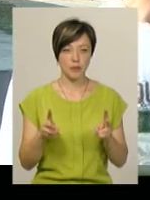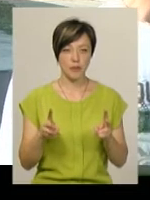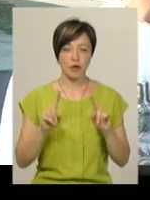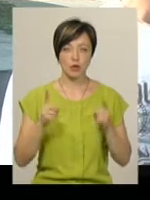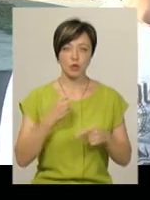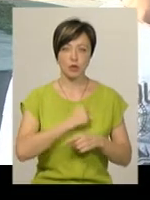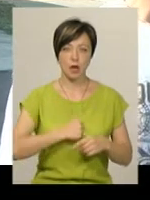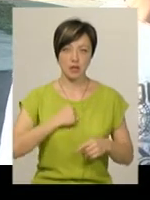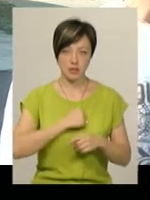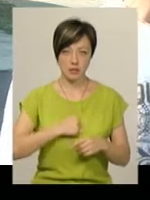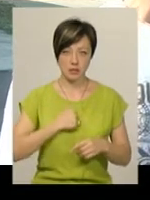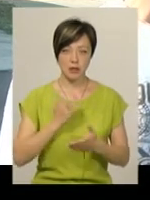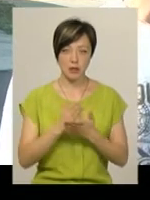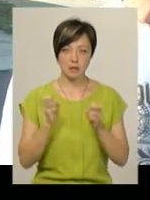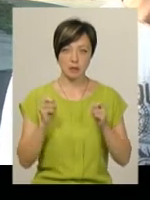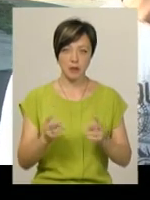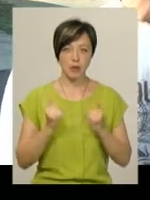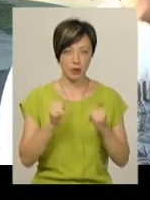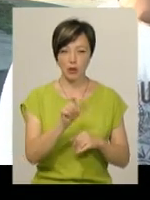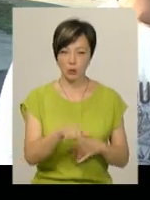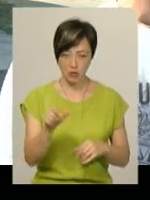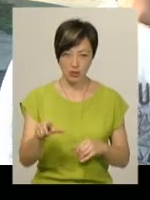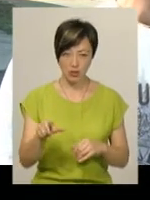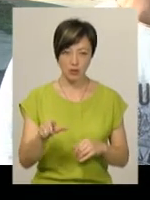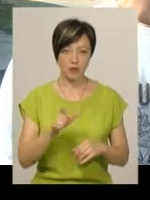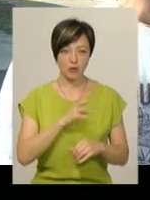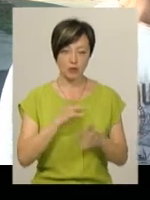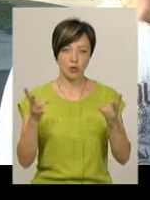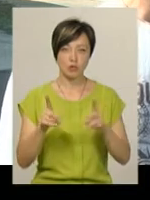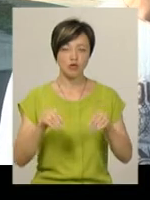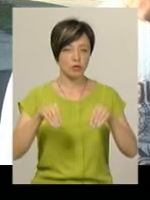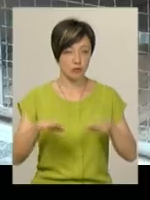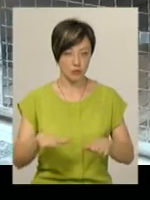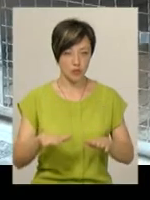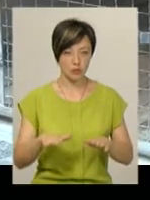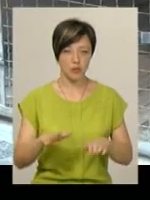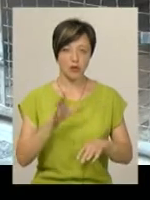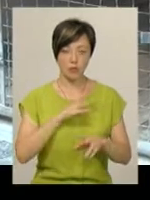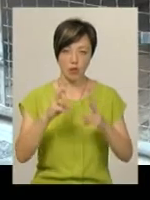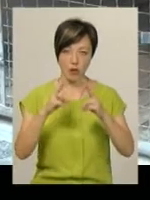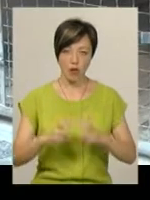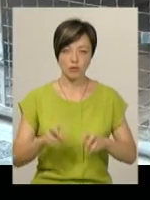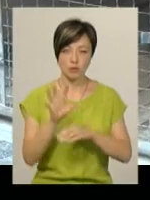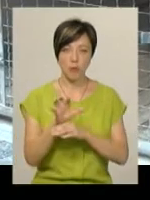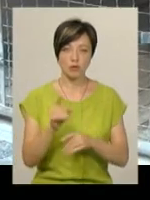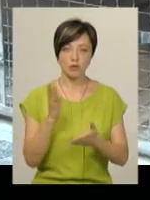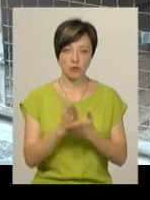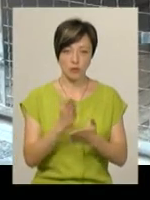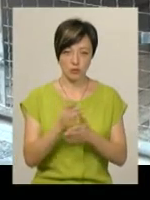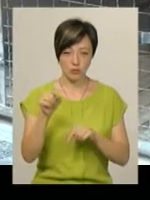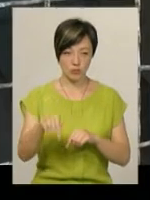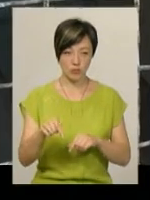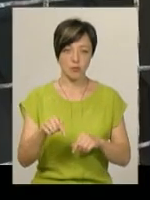агресивні і складають небезпеку для людей, з ним було потрібно щось вирішувати. Були оглянуті собаки, що знаходяться на КП,